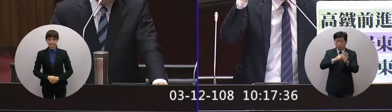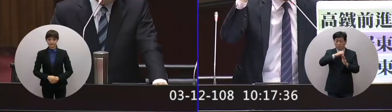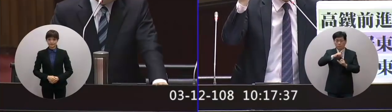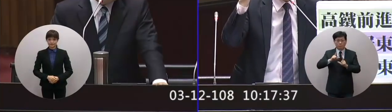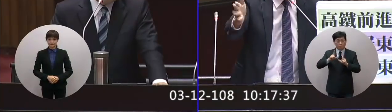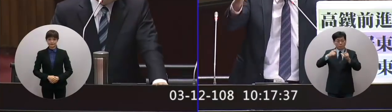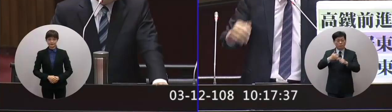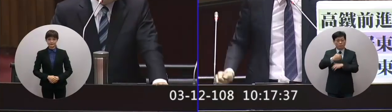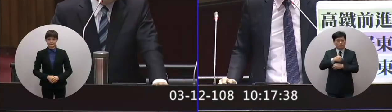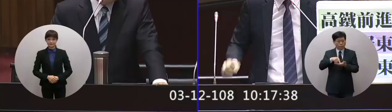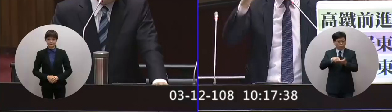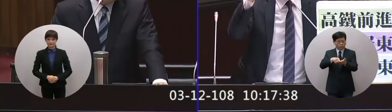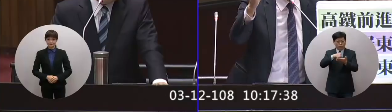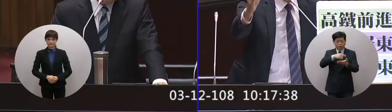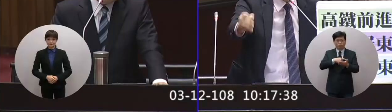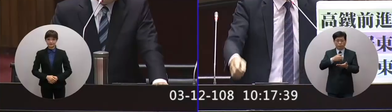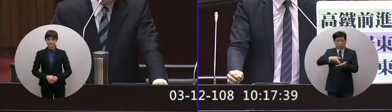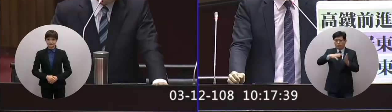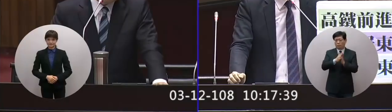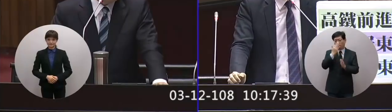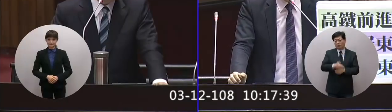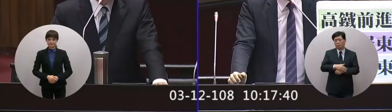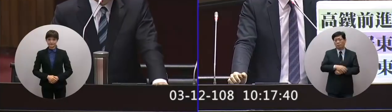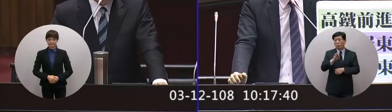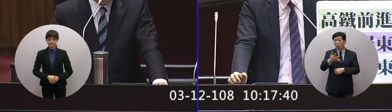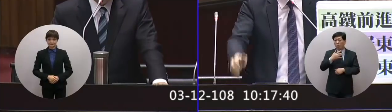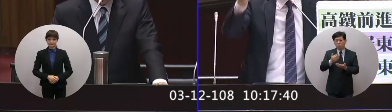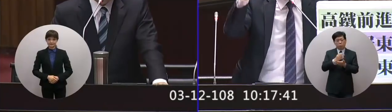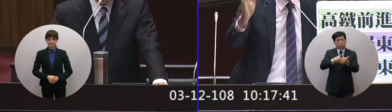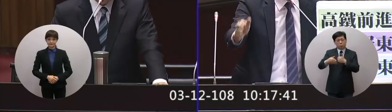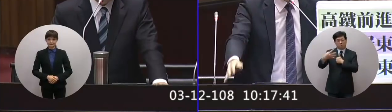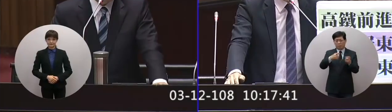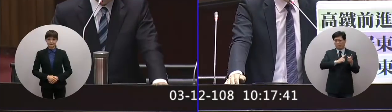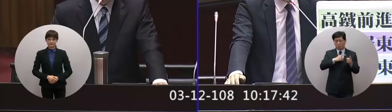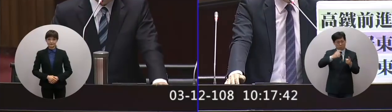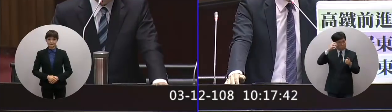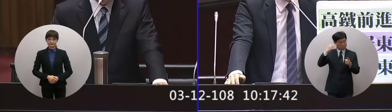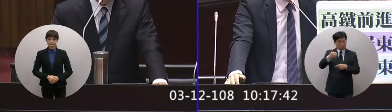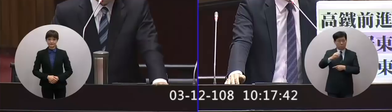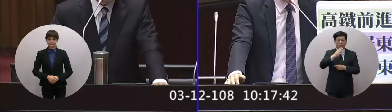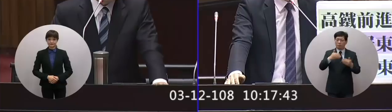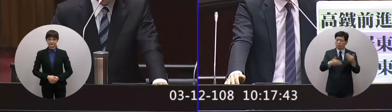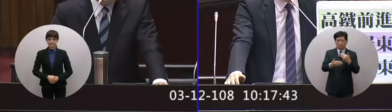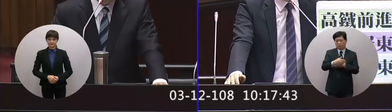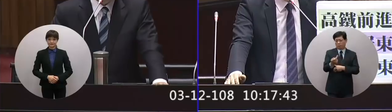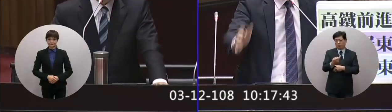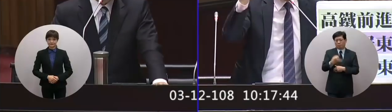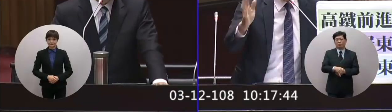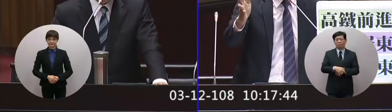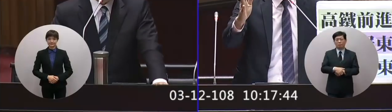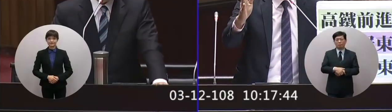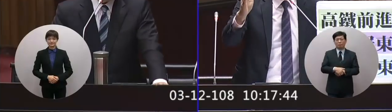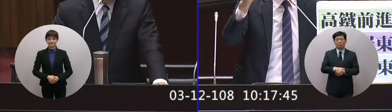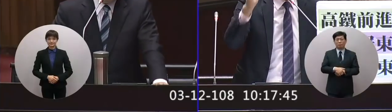政府去跟交通部官員爭取燈會主辦權三次都說了因為評審委員說你們很有創意但是你們交通實在不方便